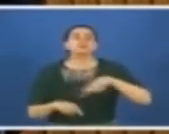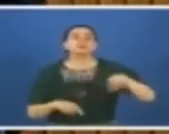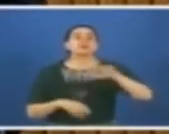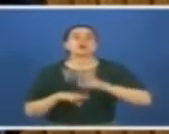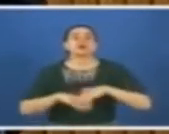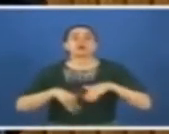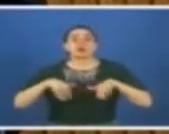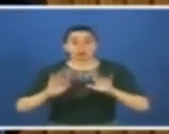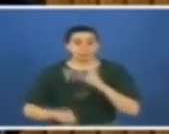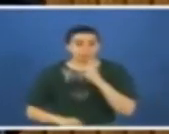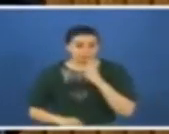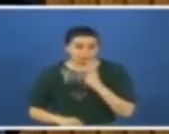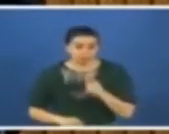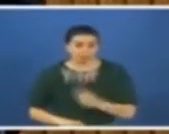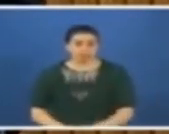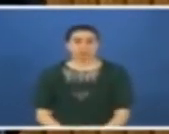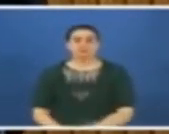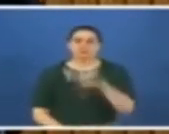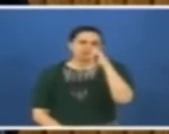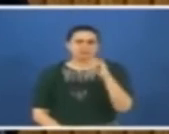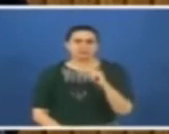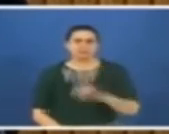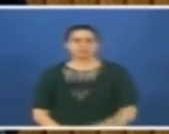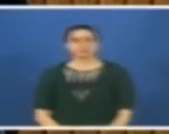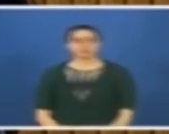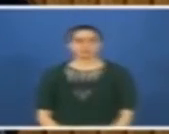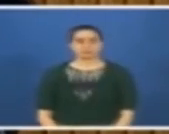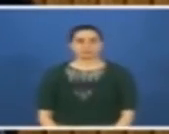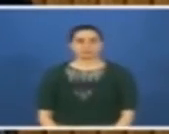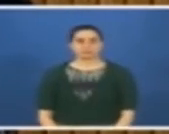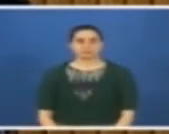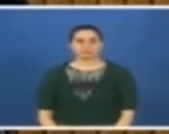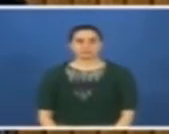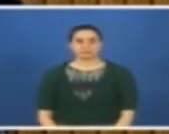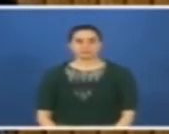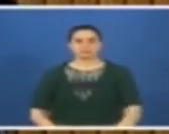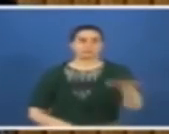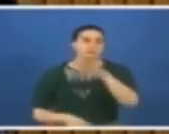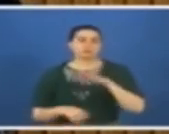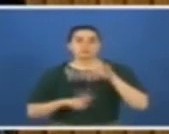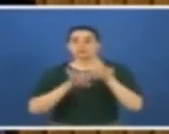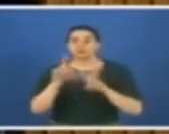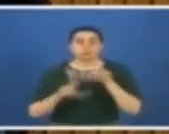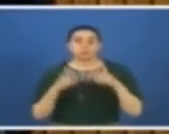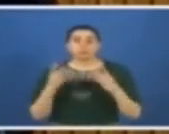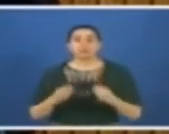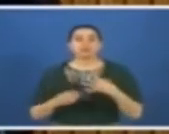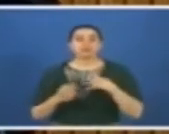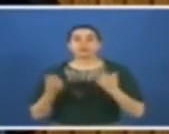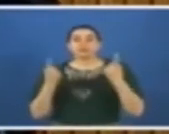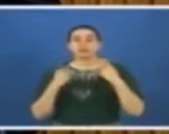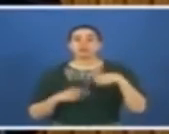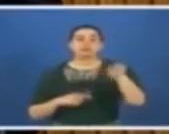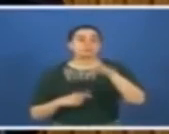bunlara dokunmayın diye talimat verenler kimlerdi? Çevremizi sorgulayacağız, iktidarı sorgulayacağız,